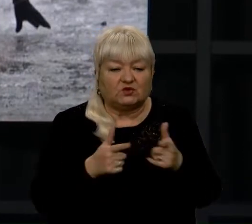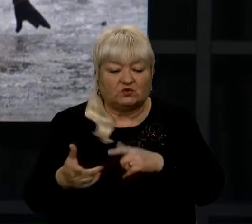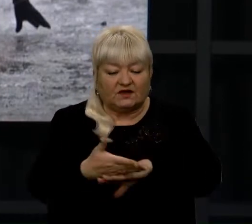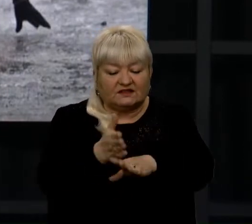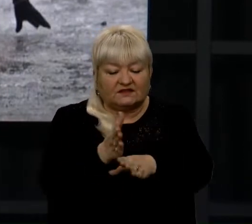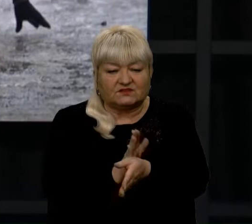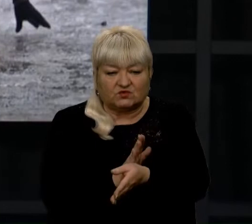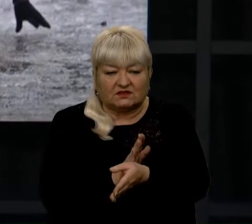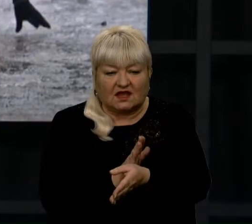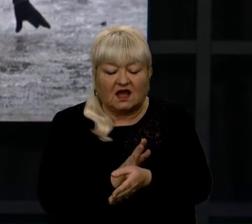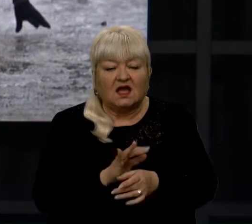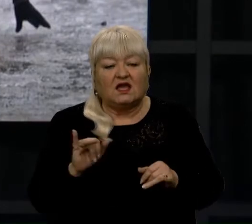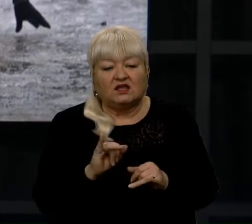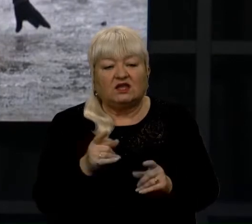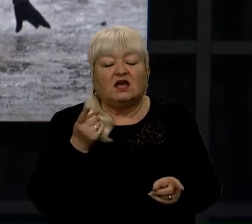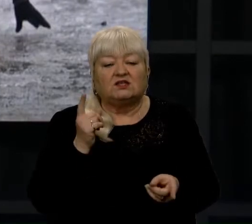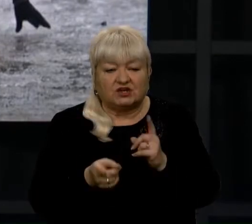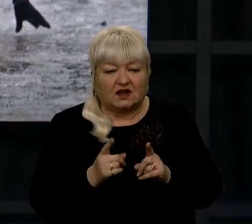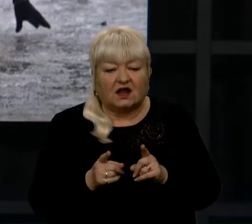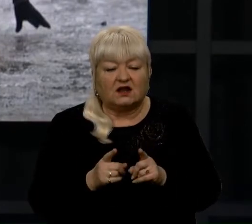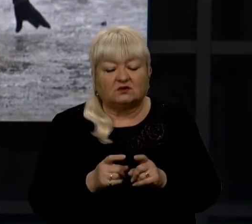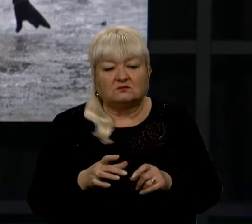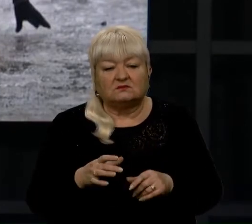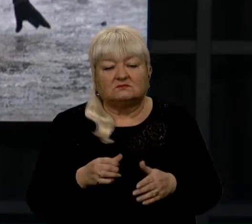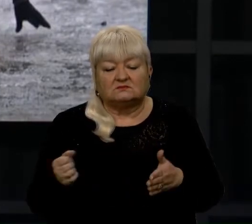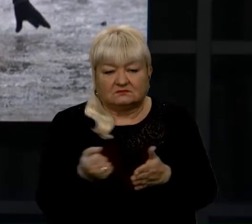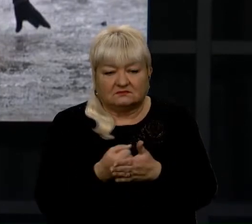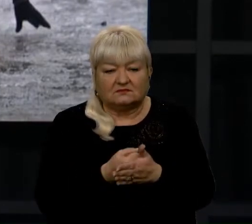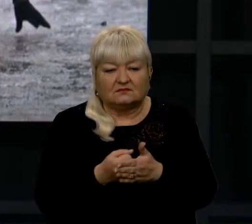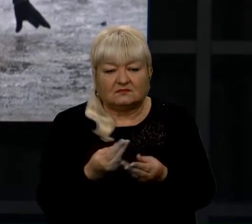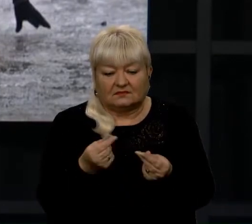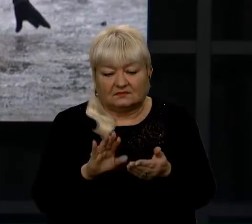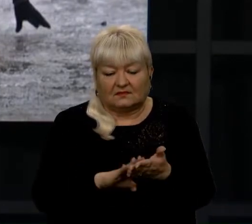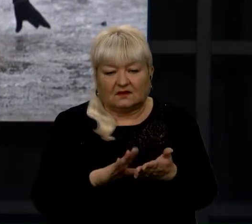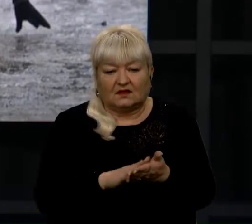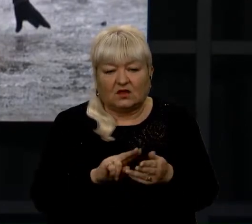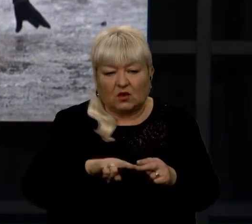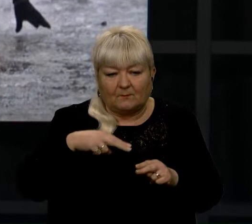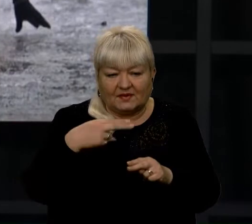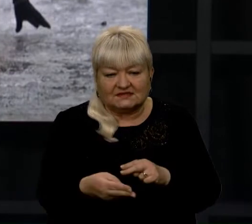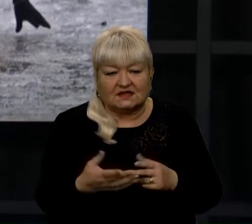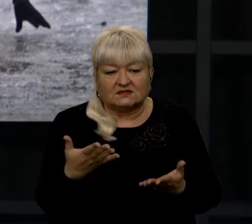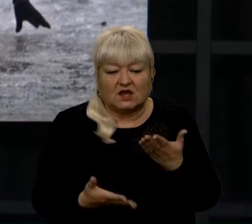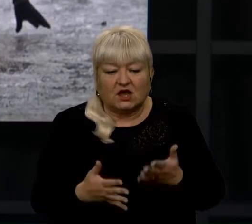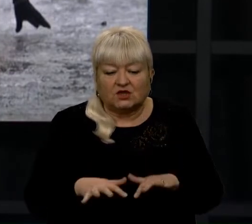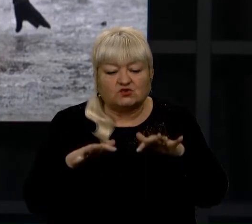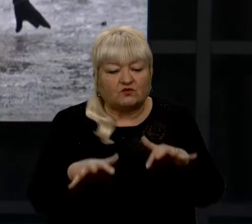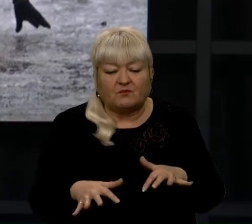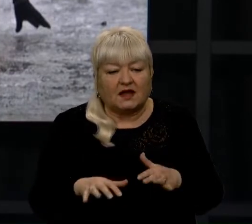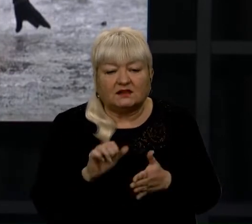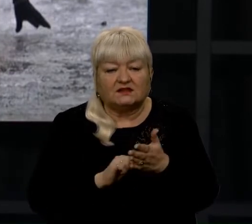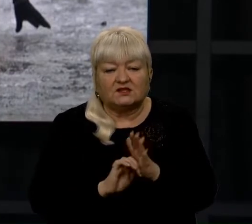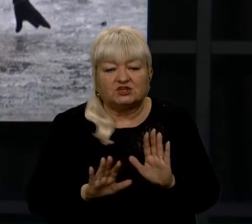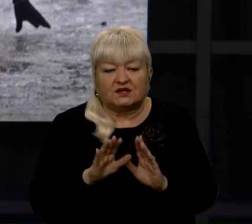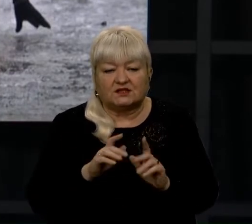з льодом та чи реально домогтися компенсації, якщо таки впали і не з власної вини, не через необережність.